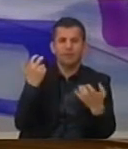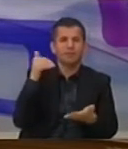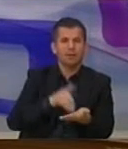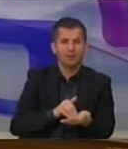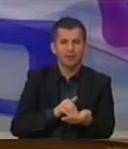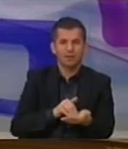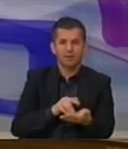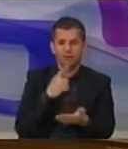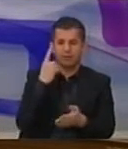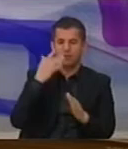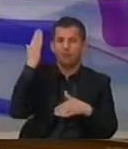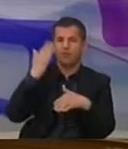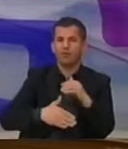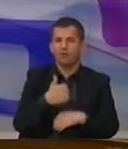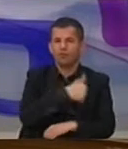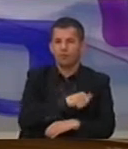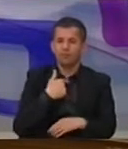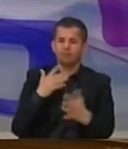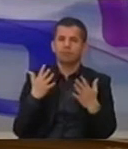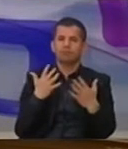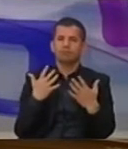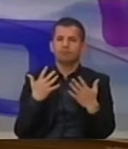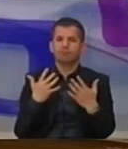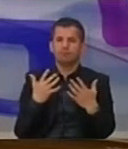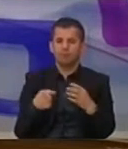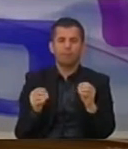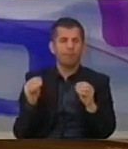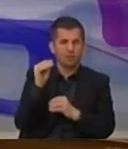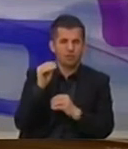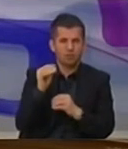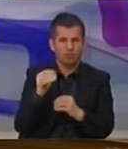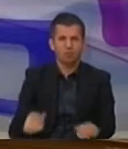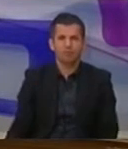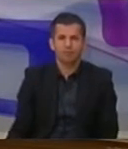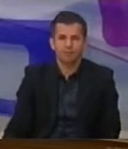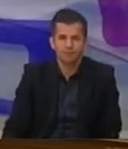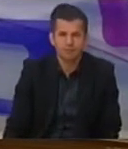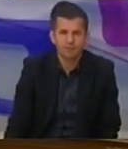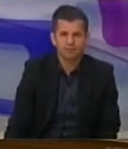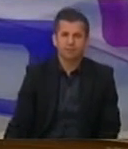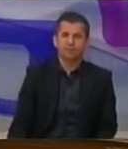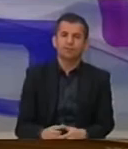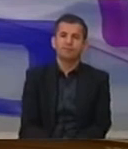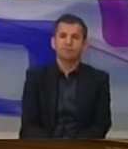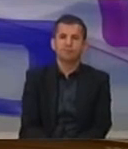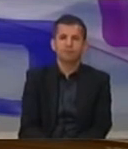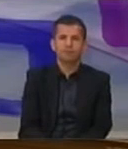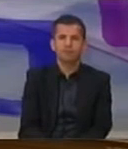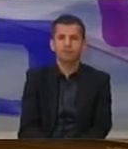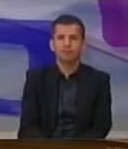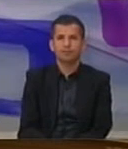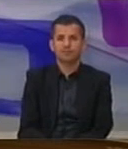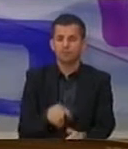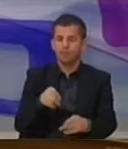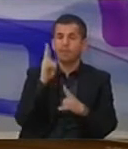Tho, deri në fund vitit ne do të kaluim dukshëm atë shifër. Qështja